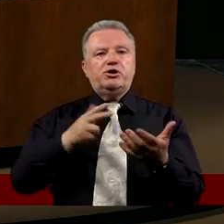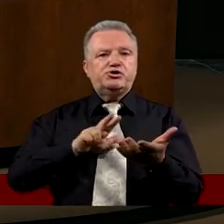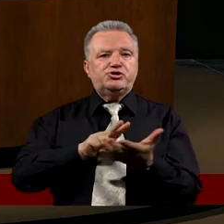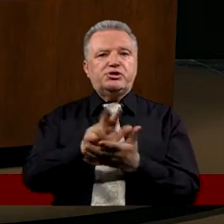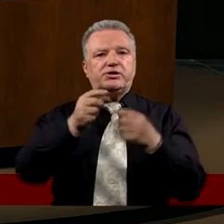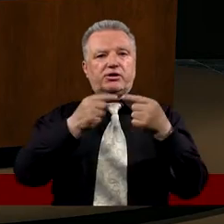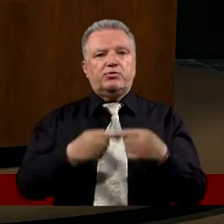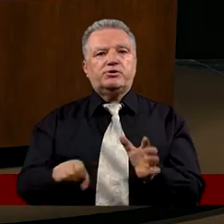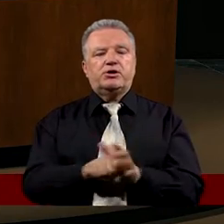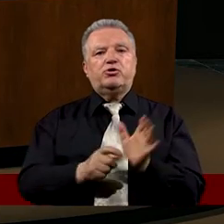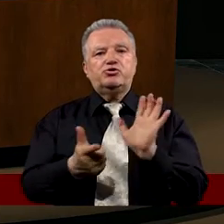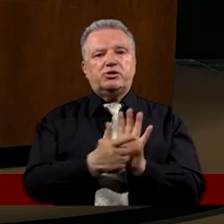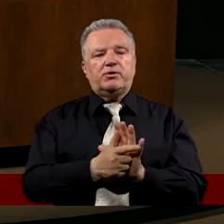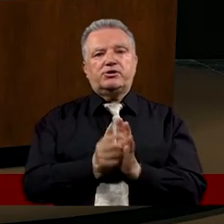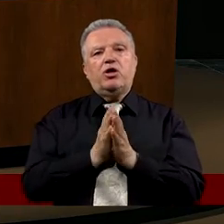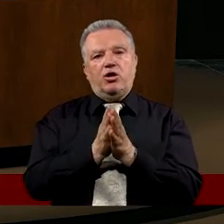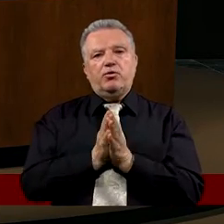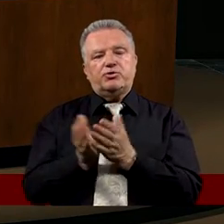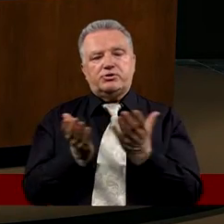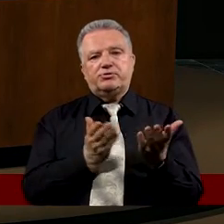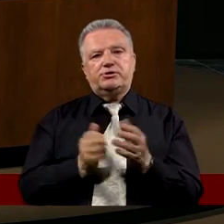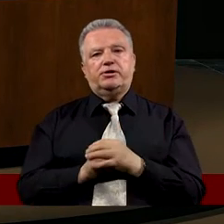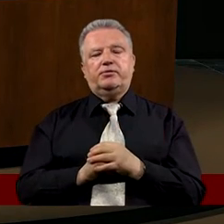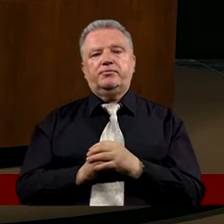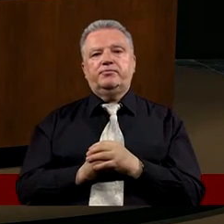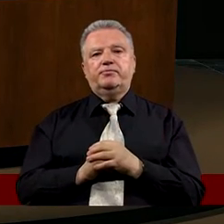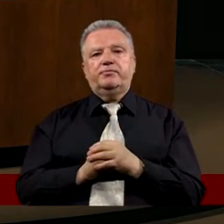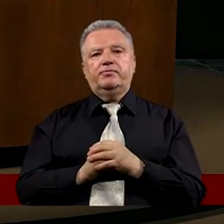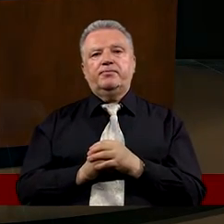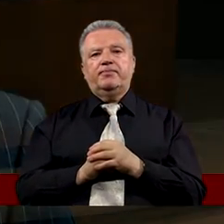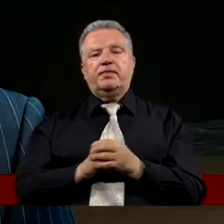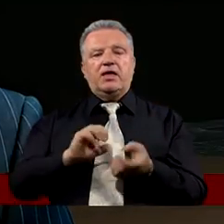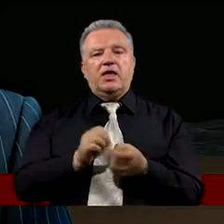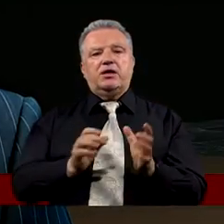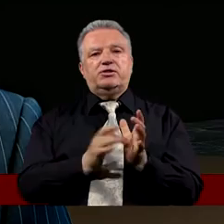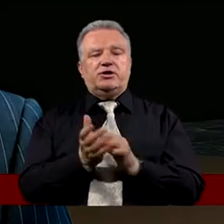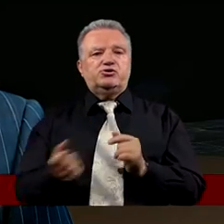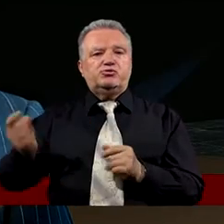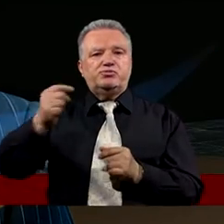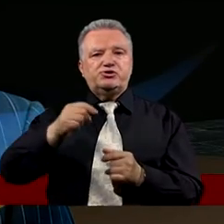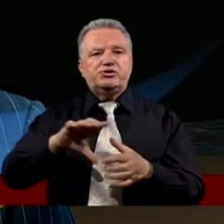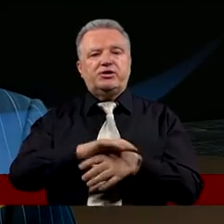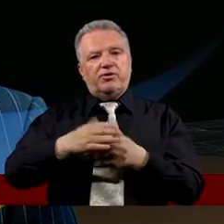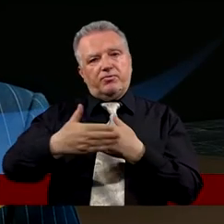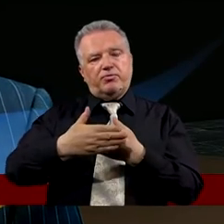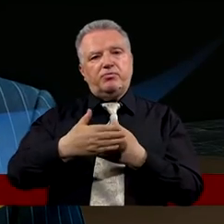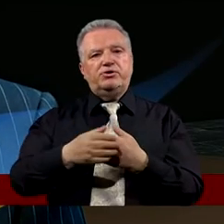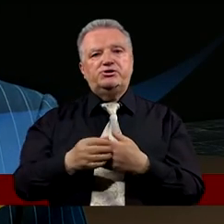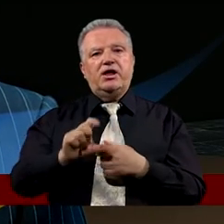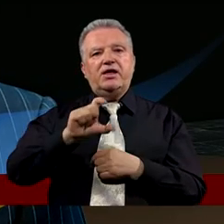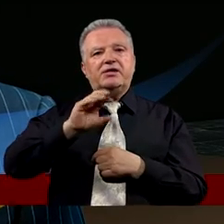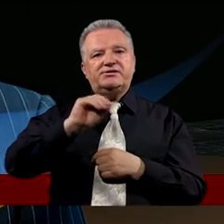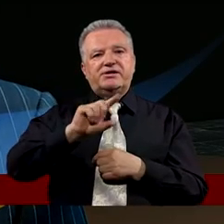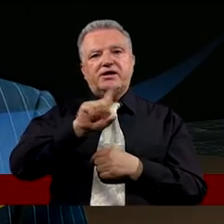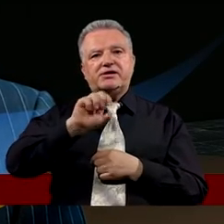do 17. I bardzo proszę Kazimierza, abyś zechciał przeczytać te słowa. A gdy Jezus przyszedł w okolice Cezarei